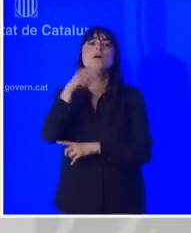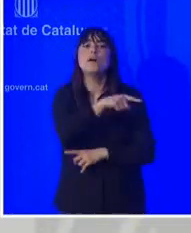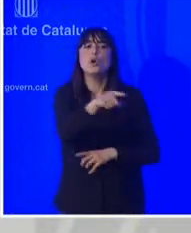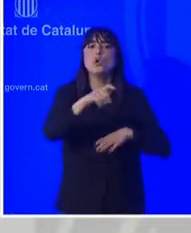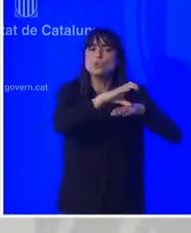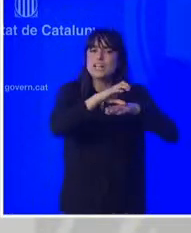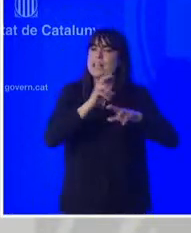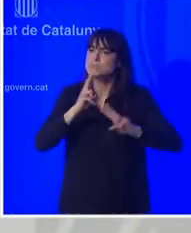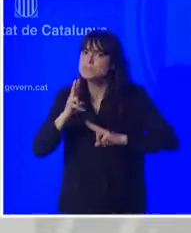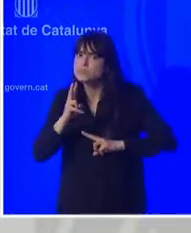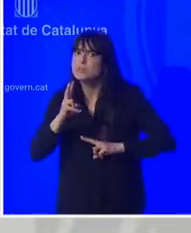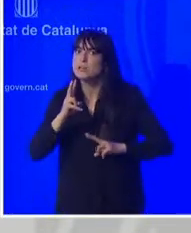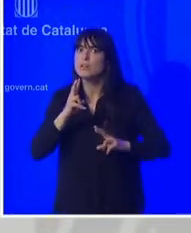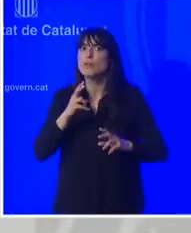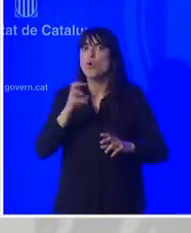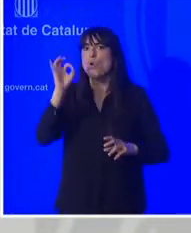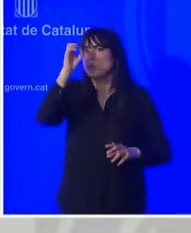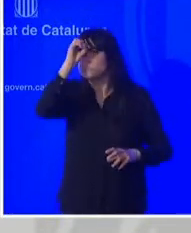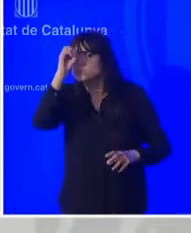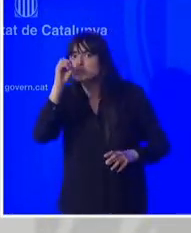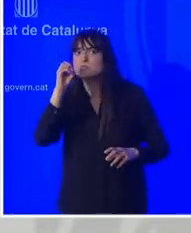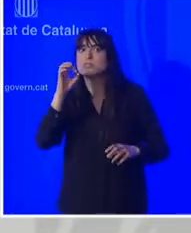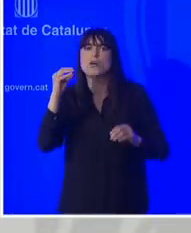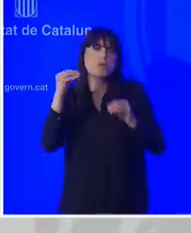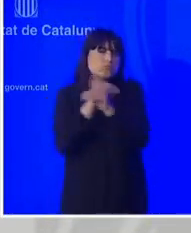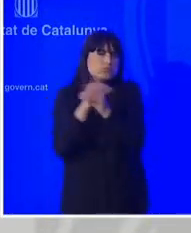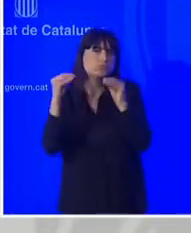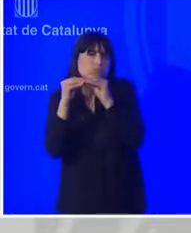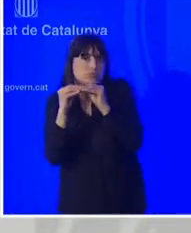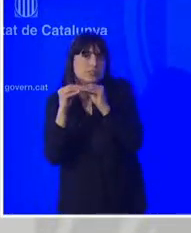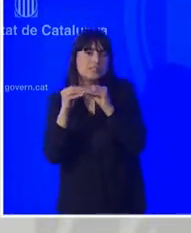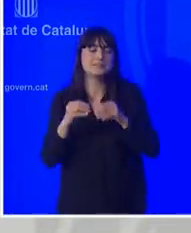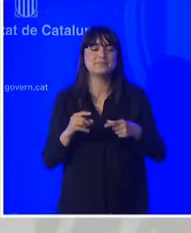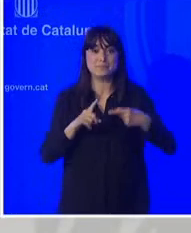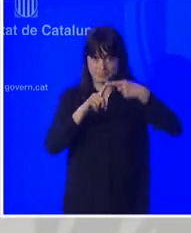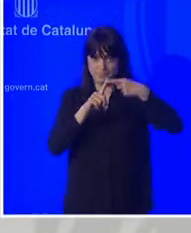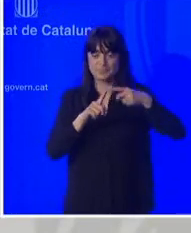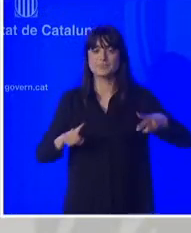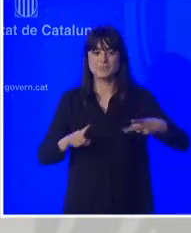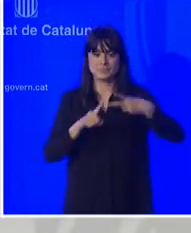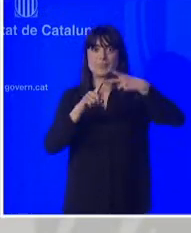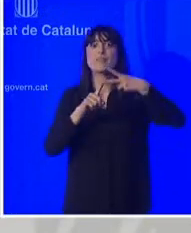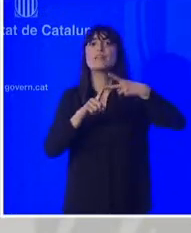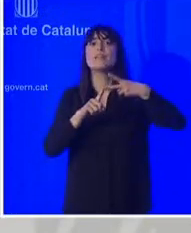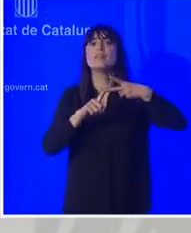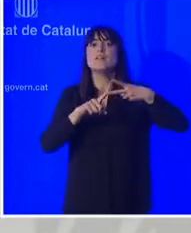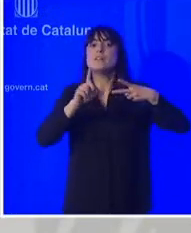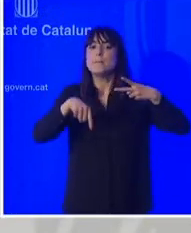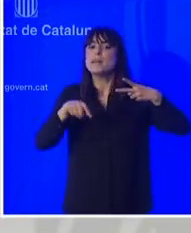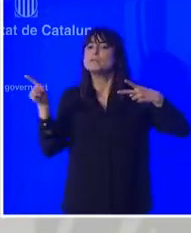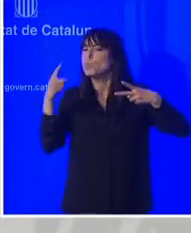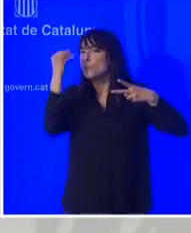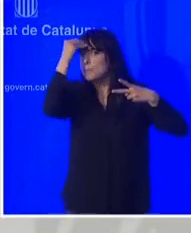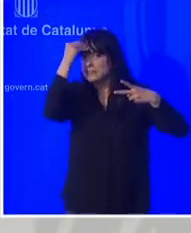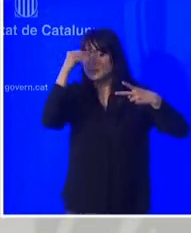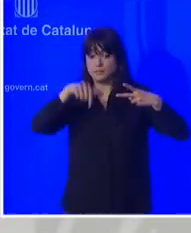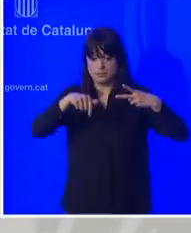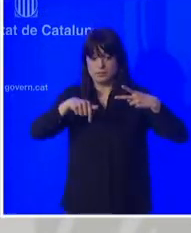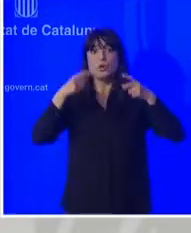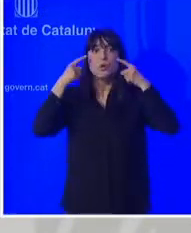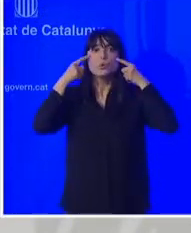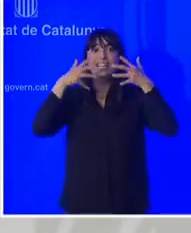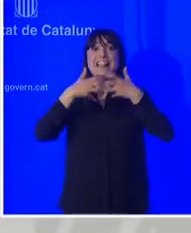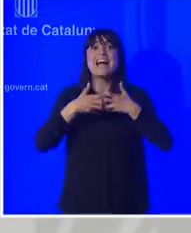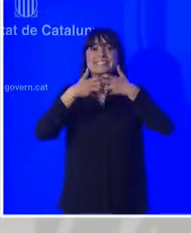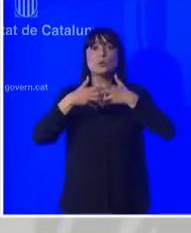compta que serà veu com el més possible que el govern d'avui hagi estat el darrer o si té previsió de continuar